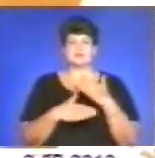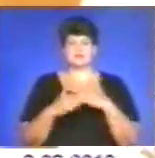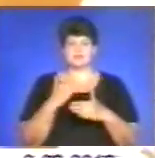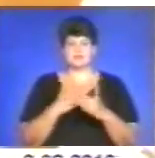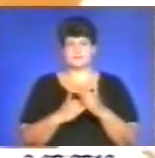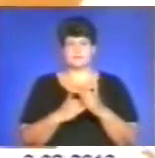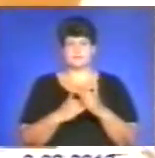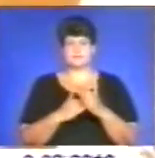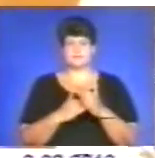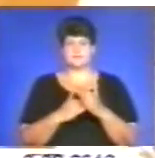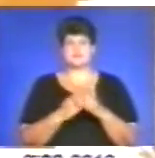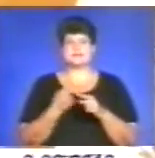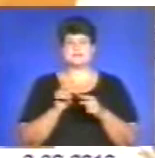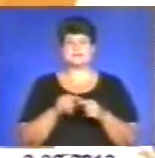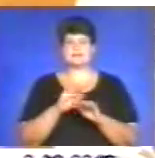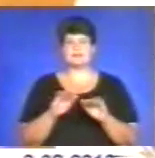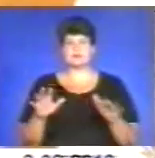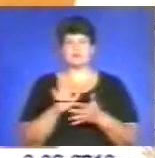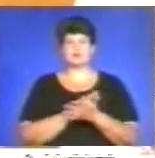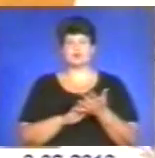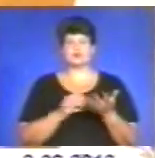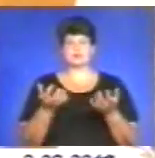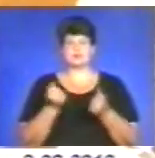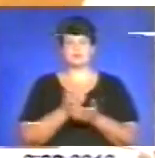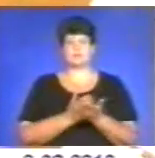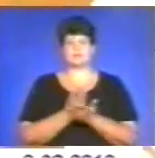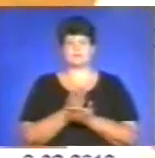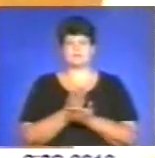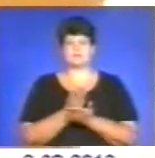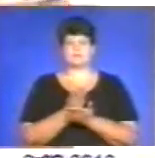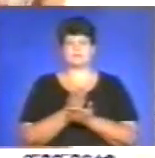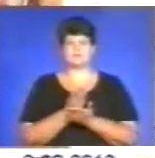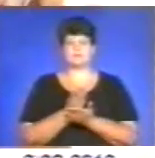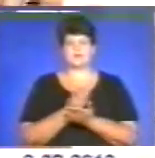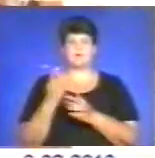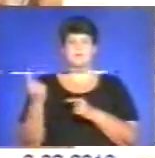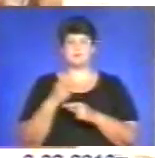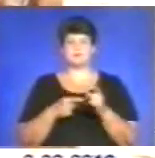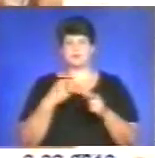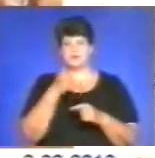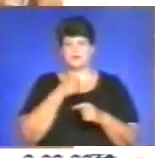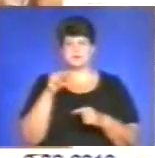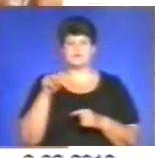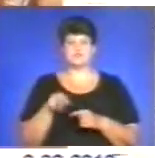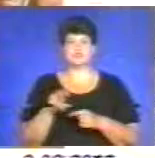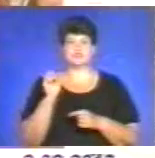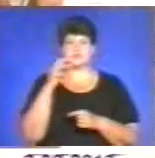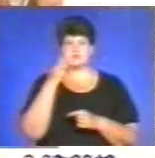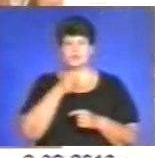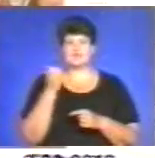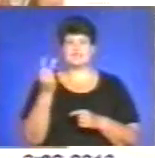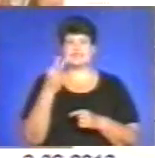можливостями. І ці діти продовжують отримувати ці послуги. В першому півріччя 2013 року 12